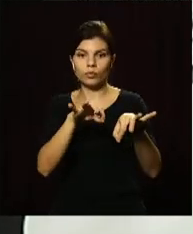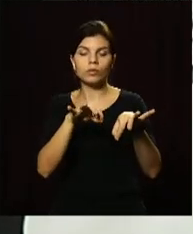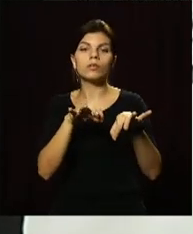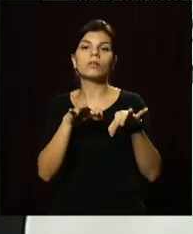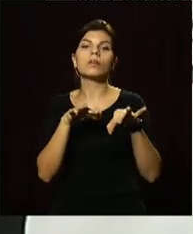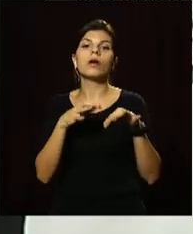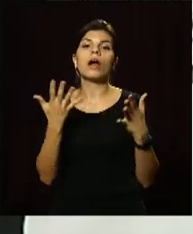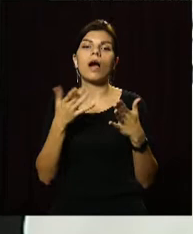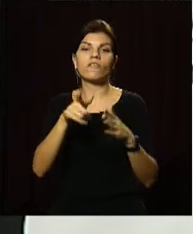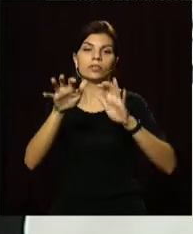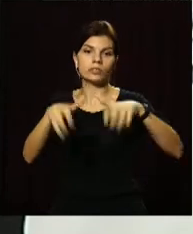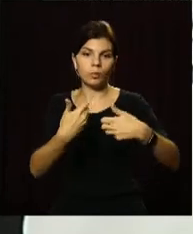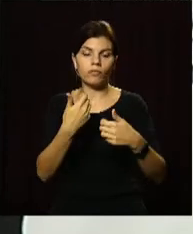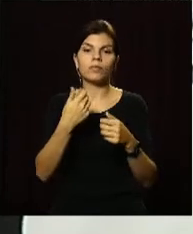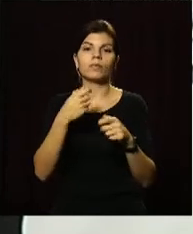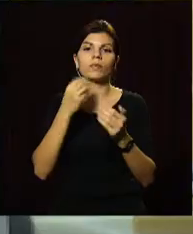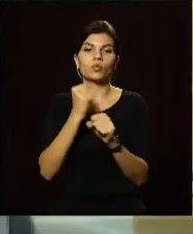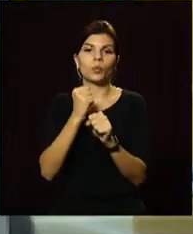яка у вас повинна взяти тест.